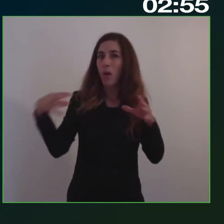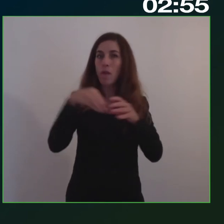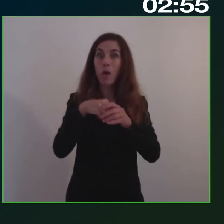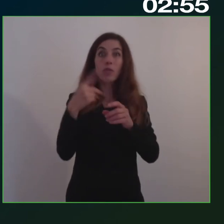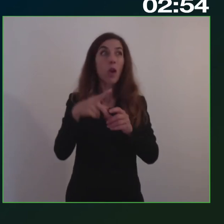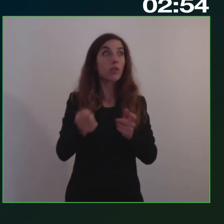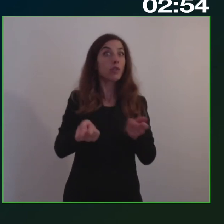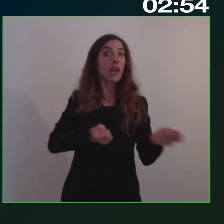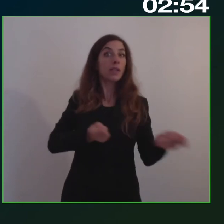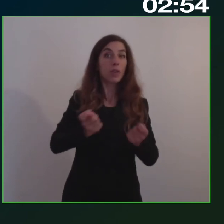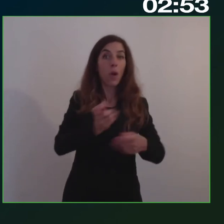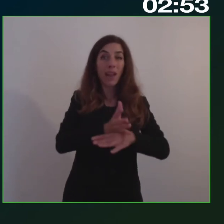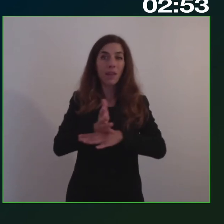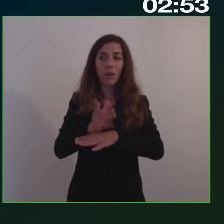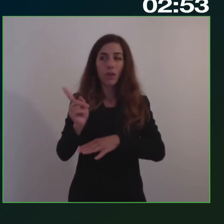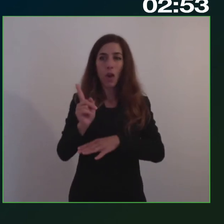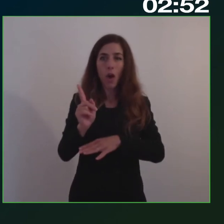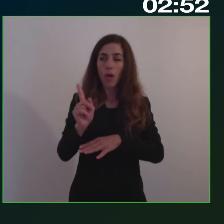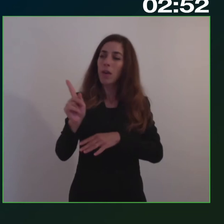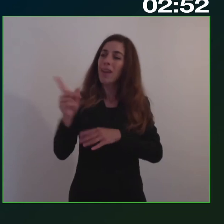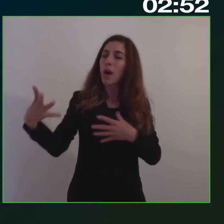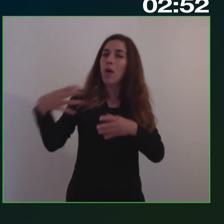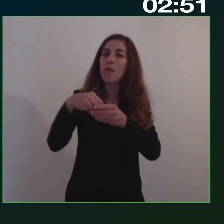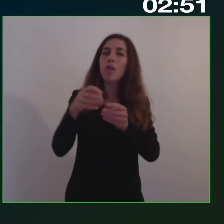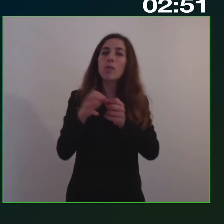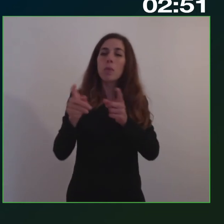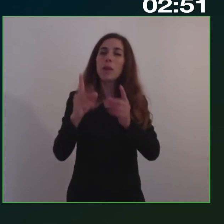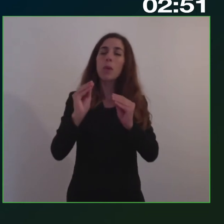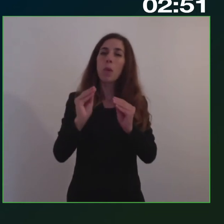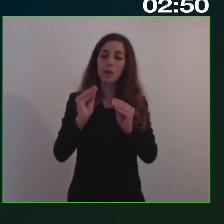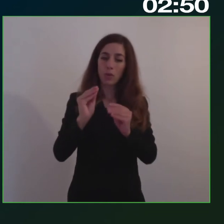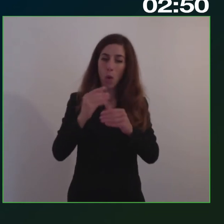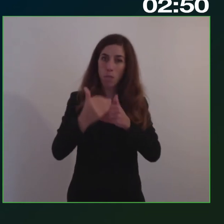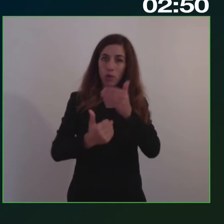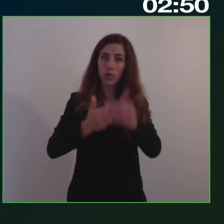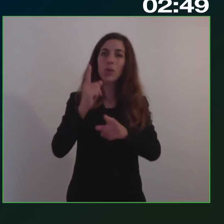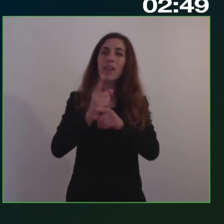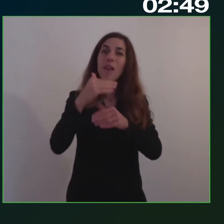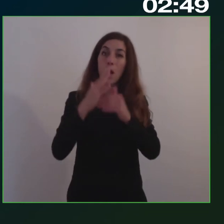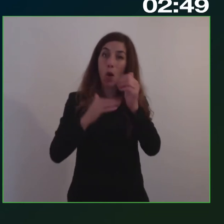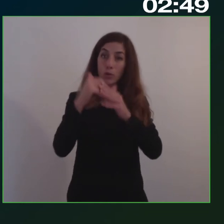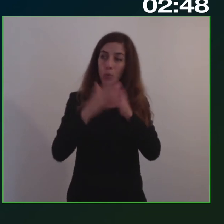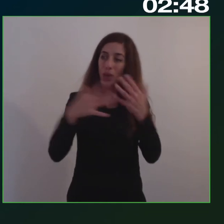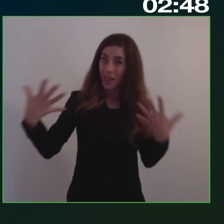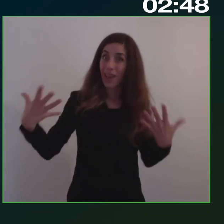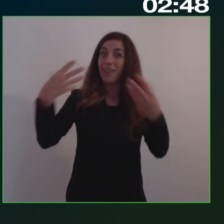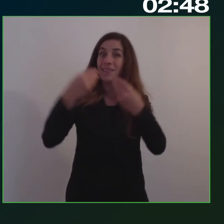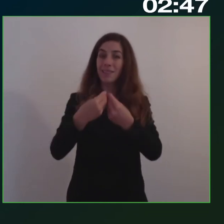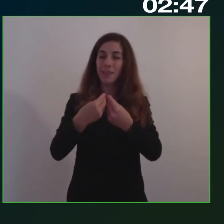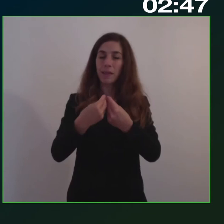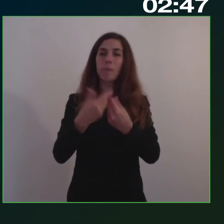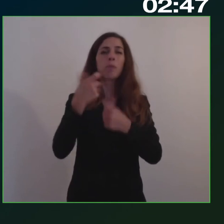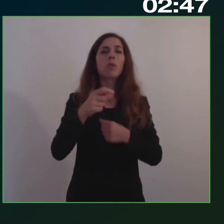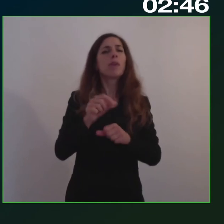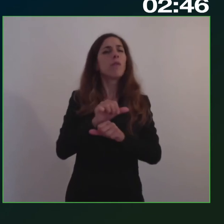ma nella costruzione delle procedure. Altrimenti da una parte ascoltiamo i bisogni e dall'altra parte siamo